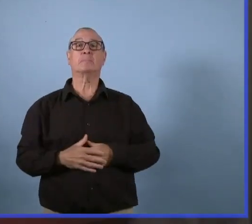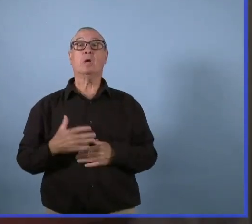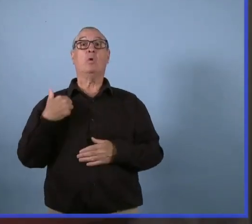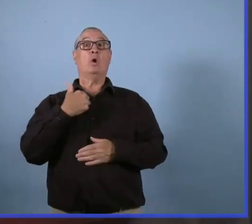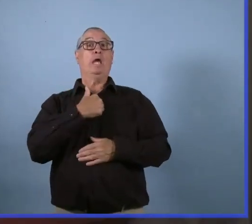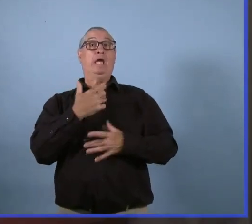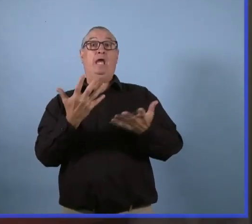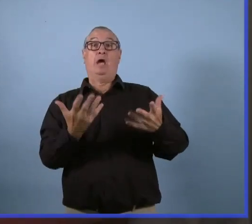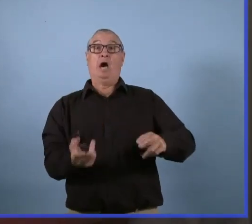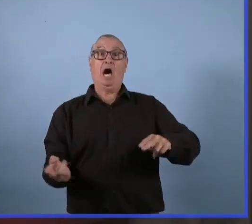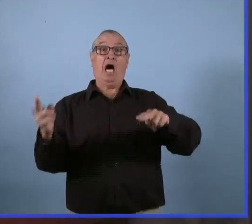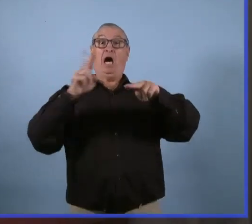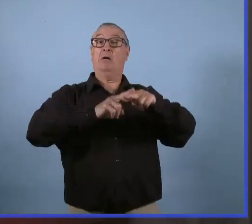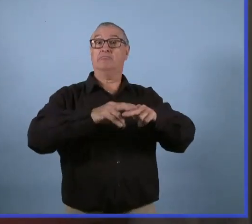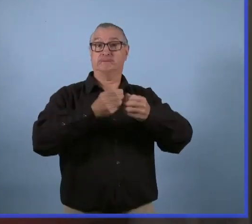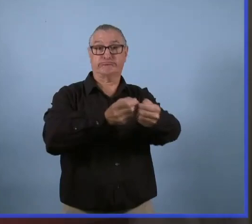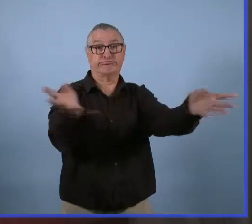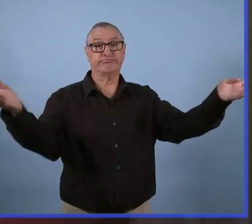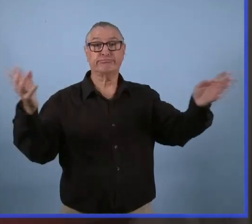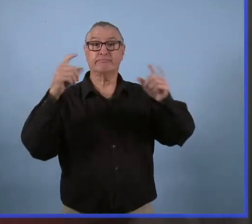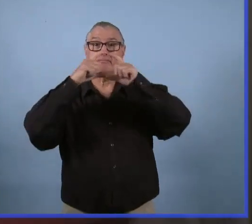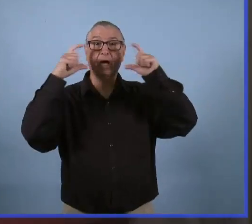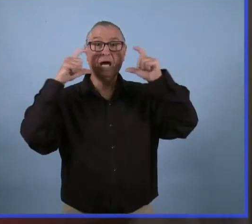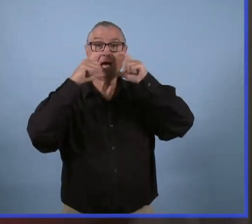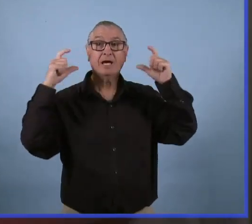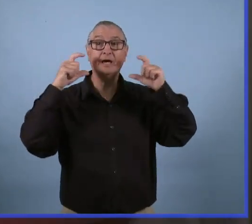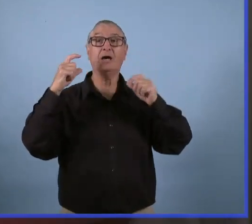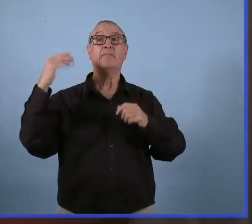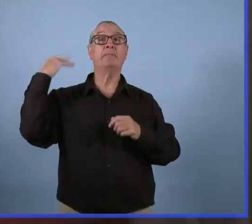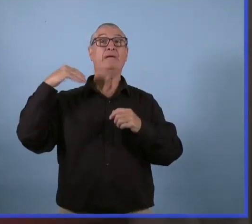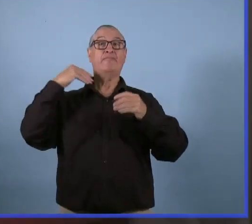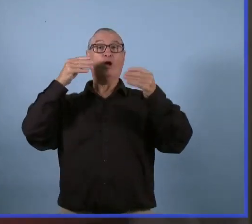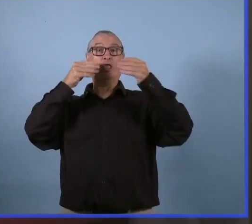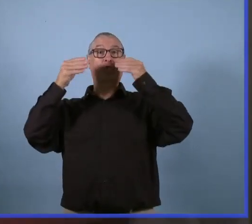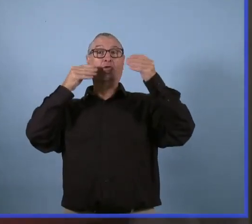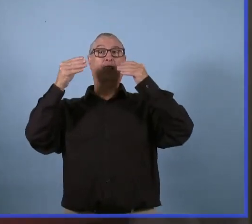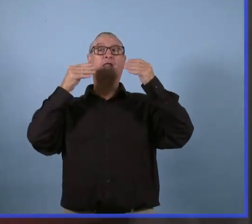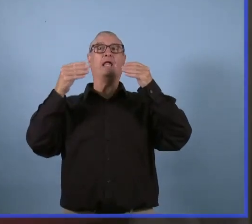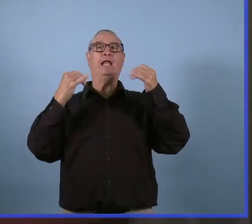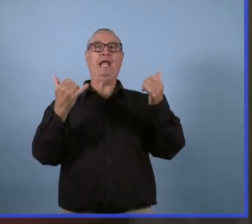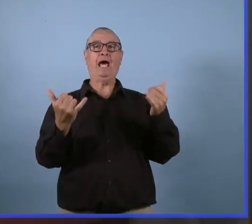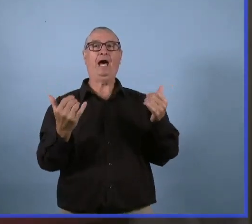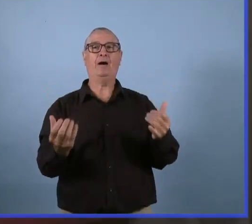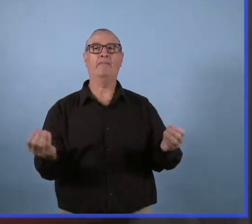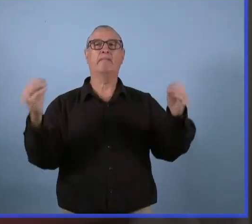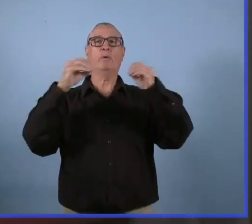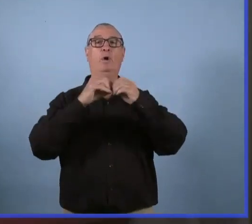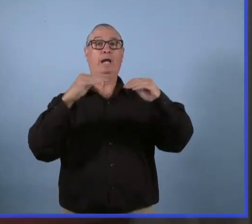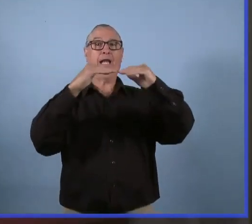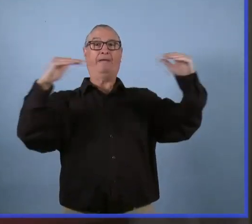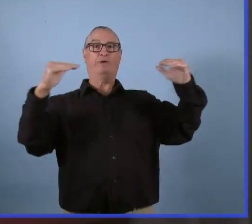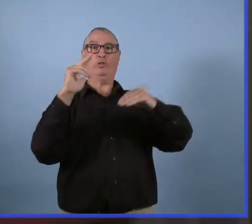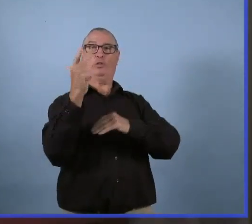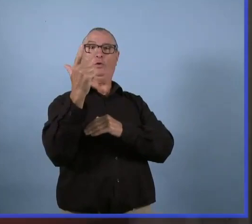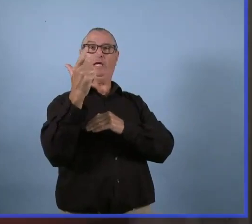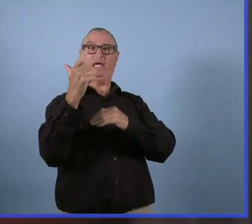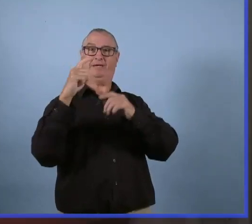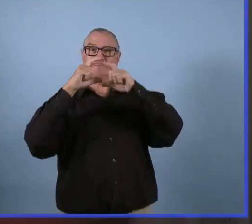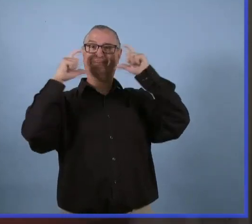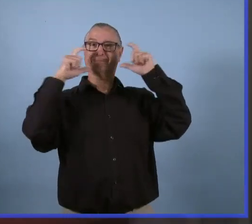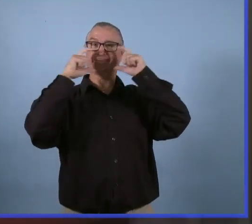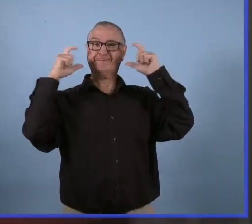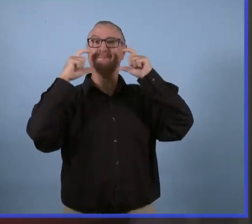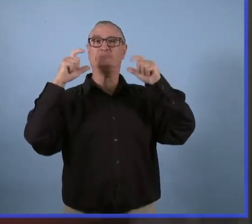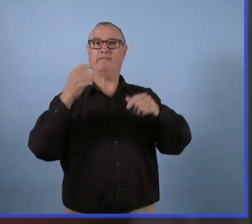envoyés chaque mois. Au niveau des masques, c'est des masques de niveau 3, des masques médicaux que tous les travailleurs dans le secteur